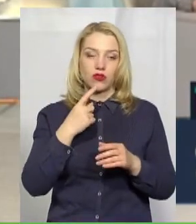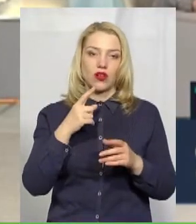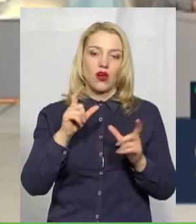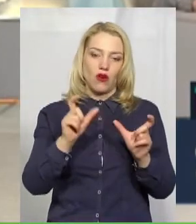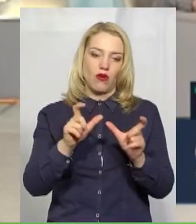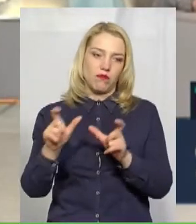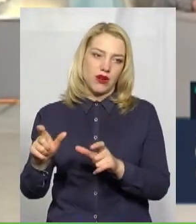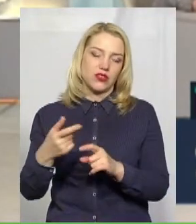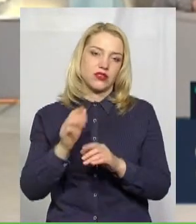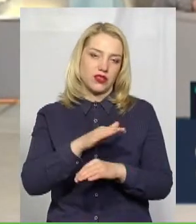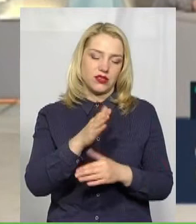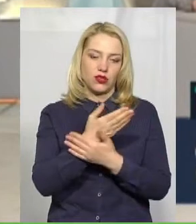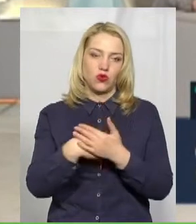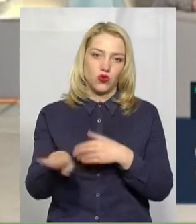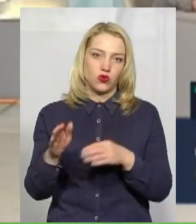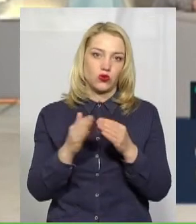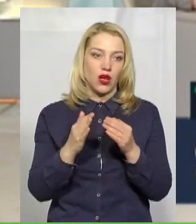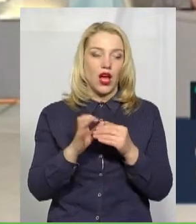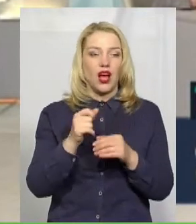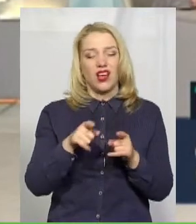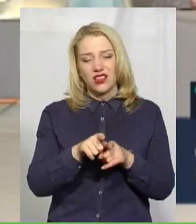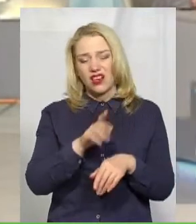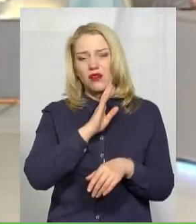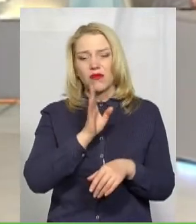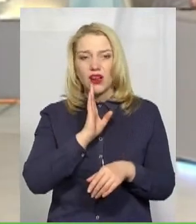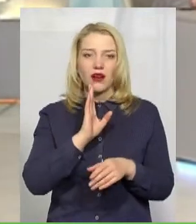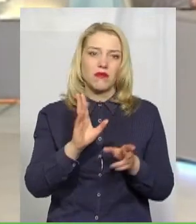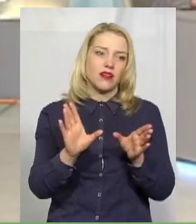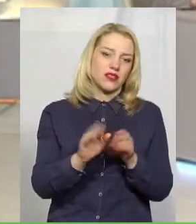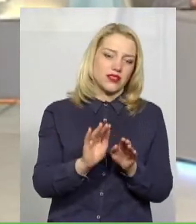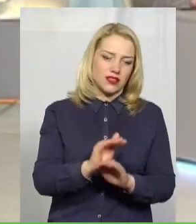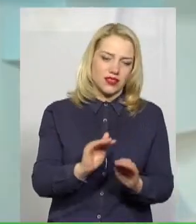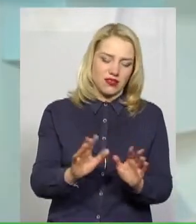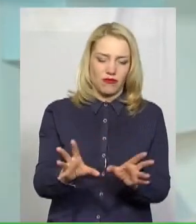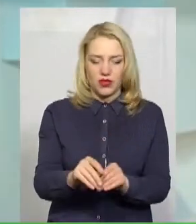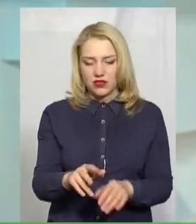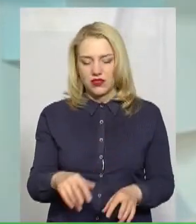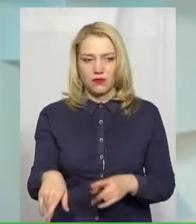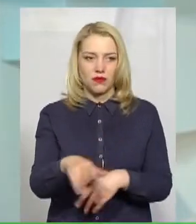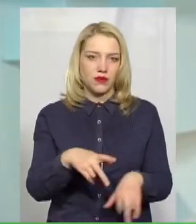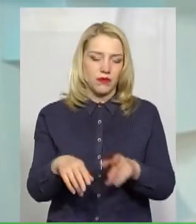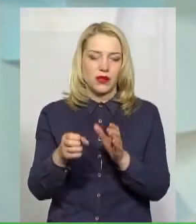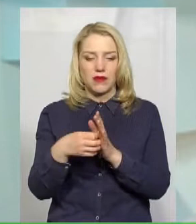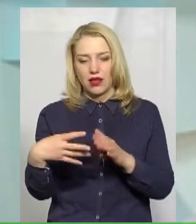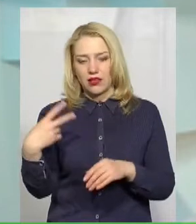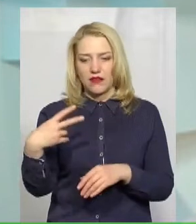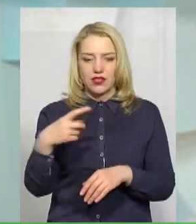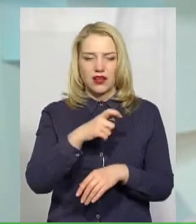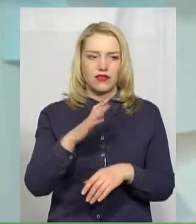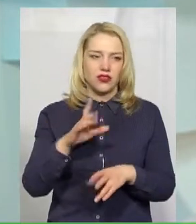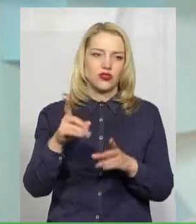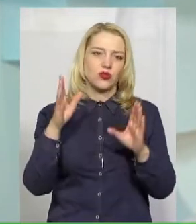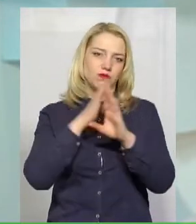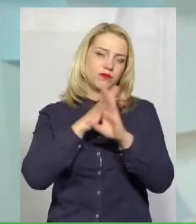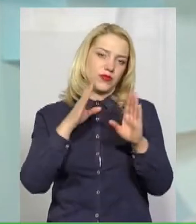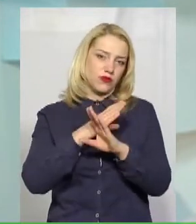діти пішли додому. А так, в основному, це матусі з маленькими дітьми можуть вийти у двір будинку просто 15-10 хвилин, щоб дитина подихала свіжим